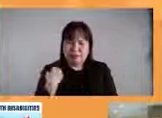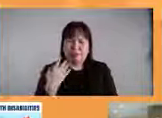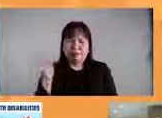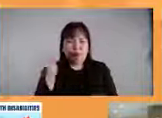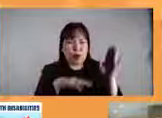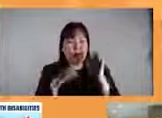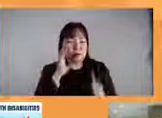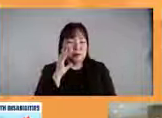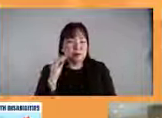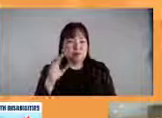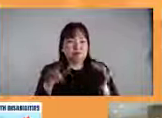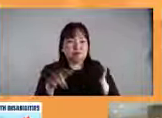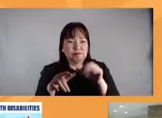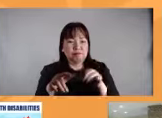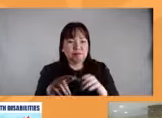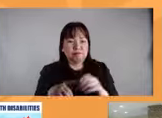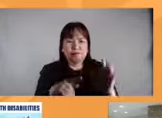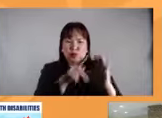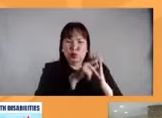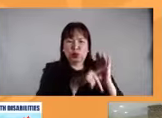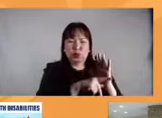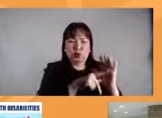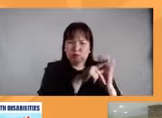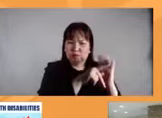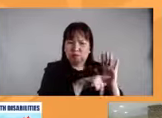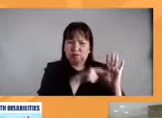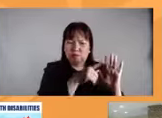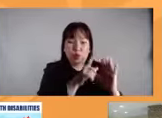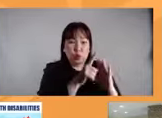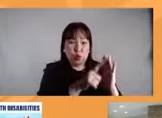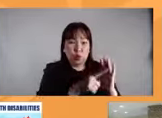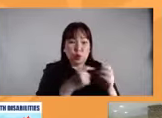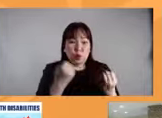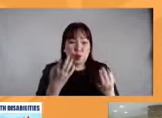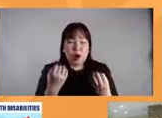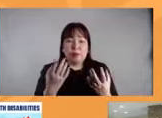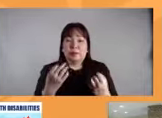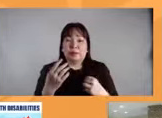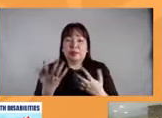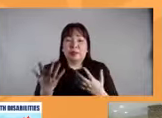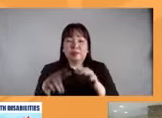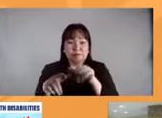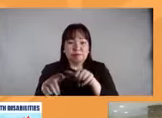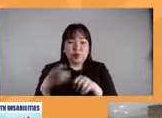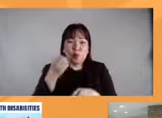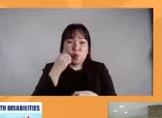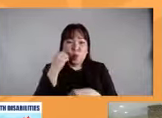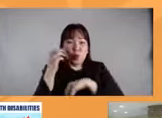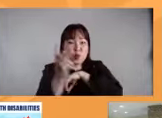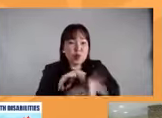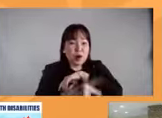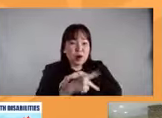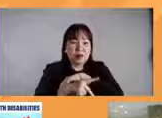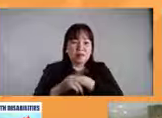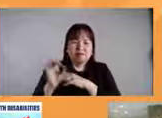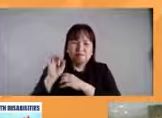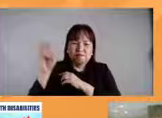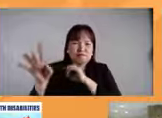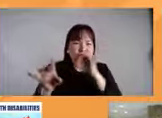maraming may kapansanan ay nakatira sa rural area sa mga remote